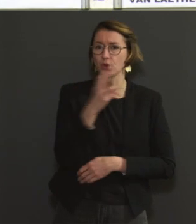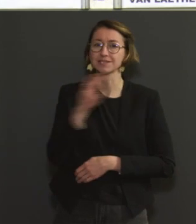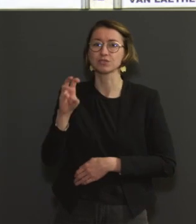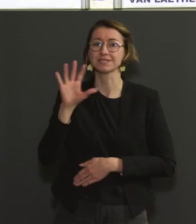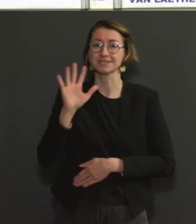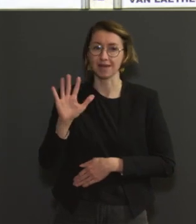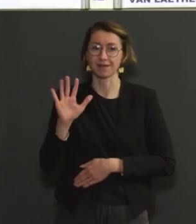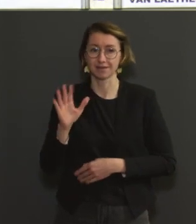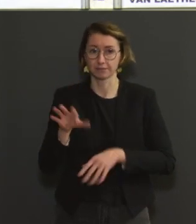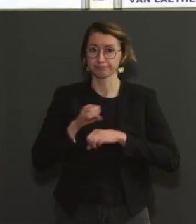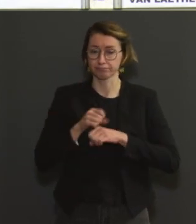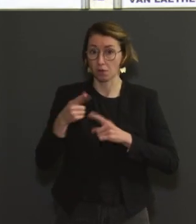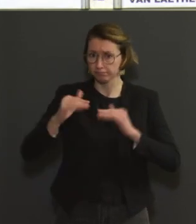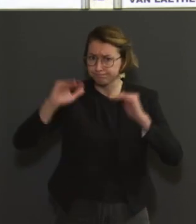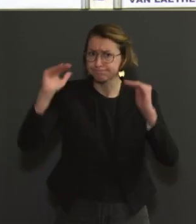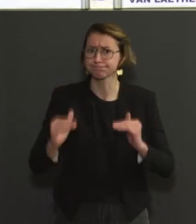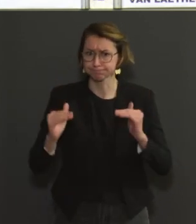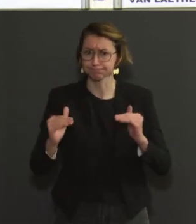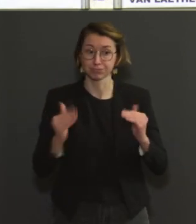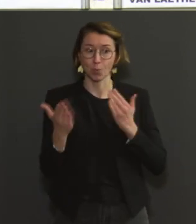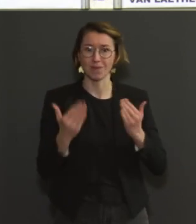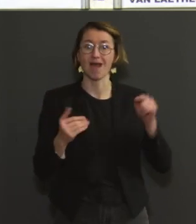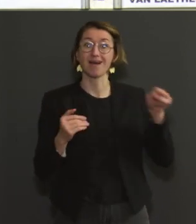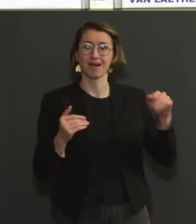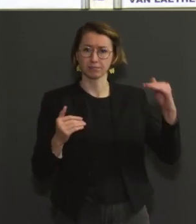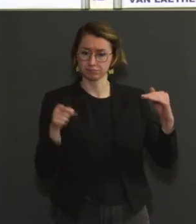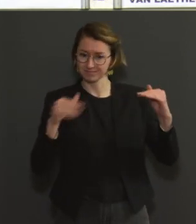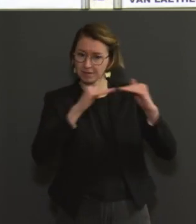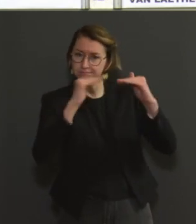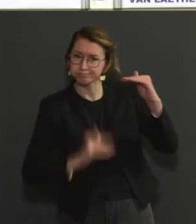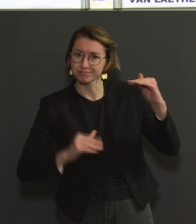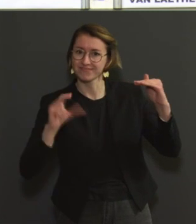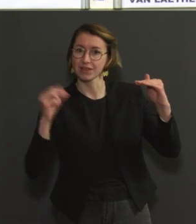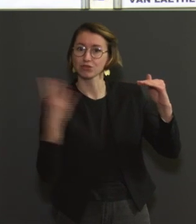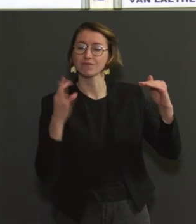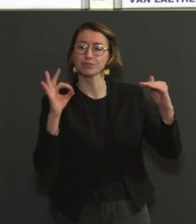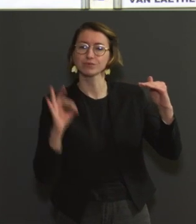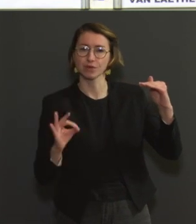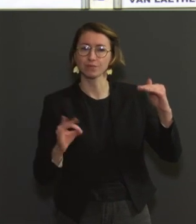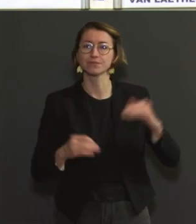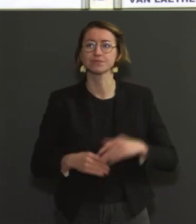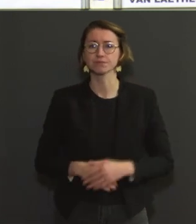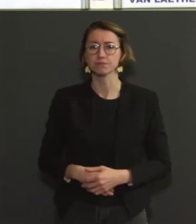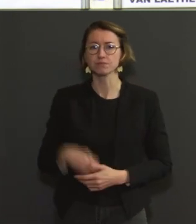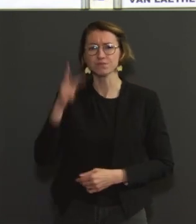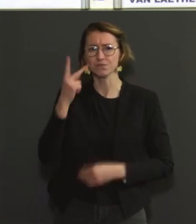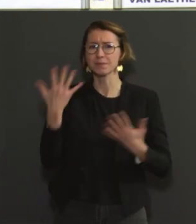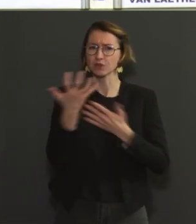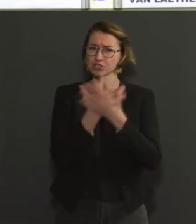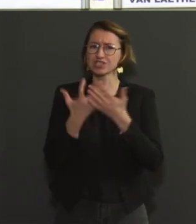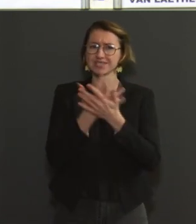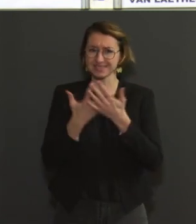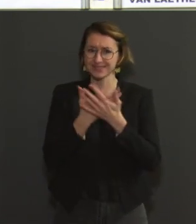Et cela vient du fait que, ça entraîne plutôt le fait que les chiffres diminuent de moitié actuellement tous les 14 jours.